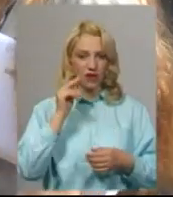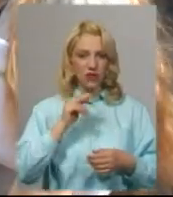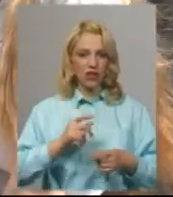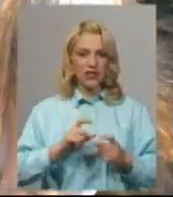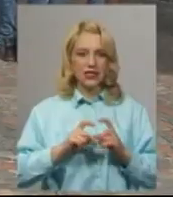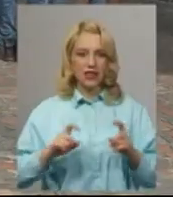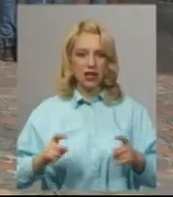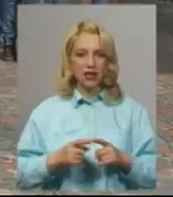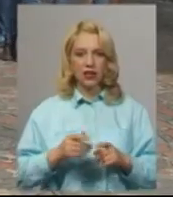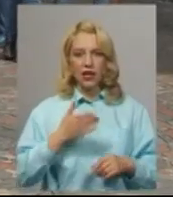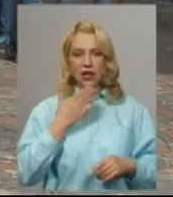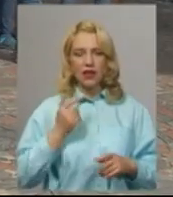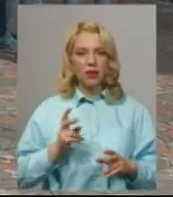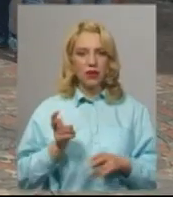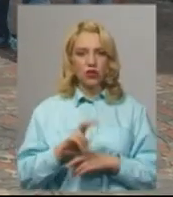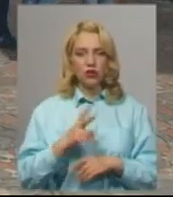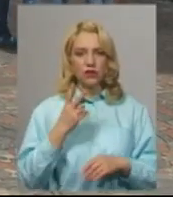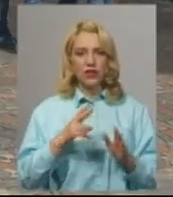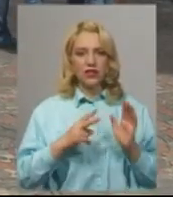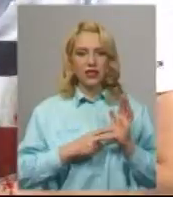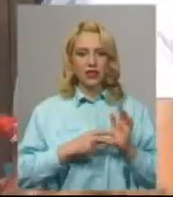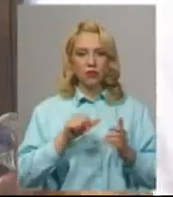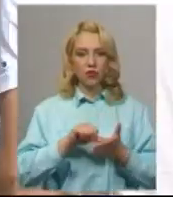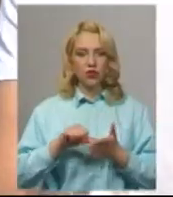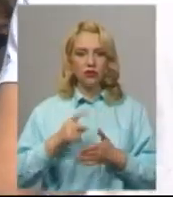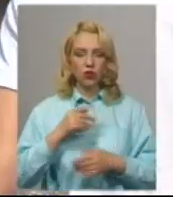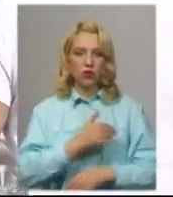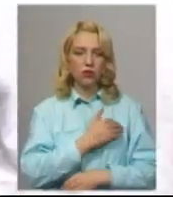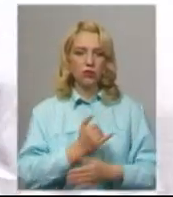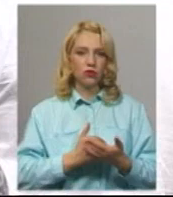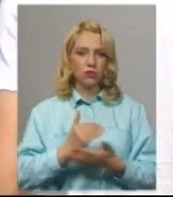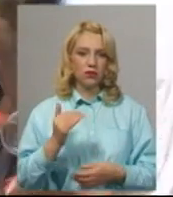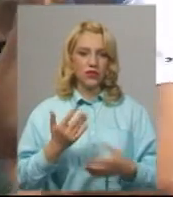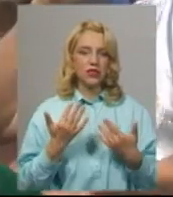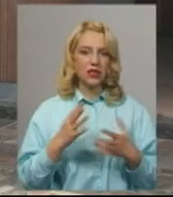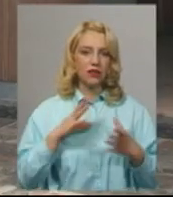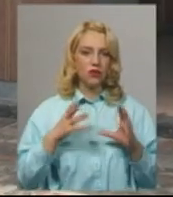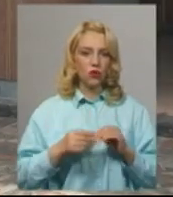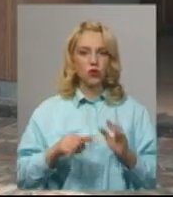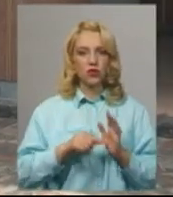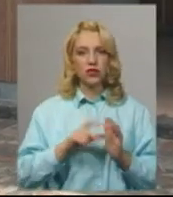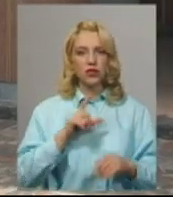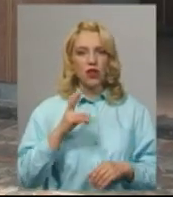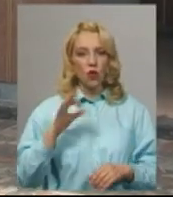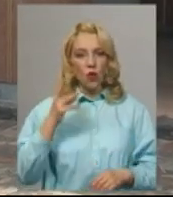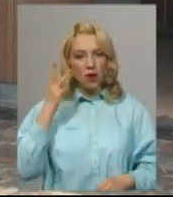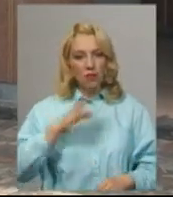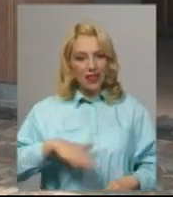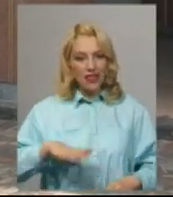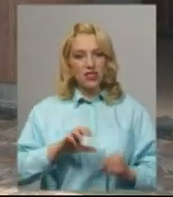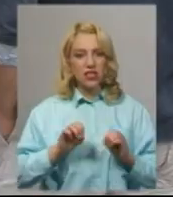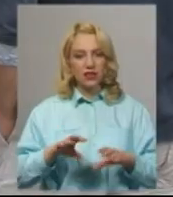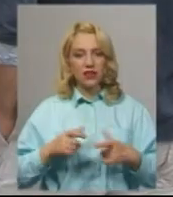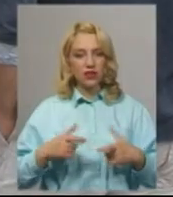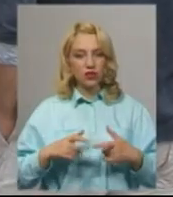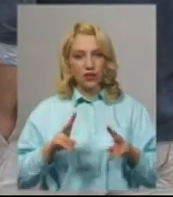тестування в МАУ 27 учасників. В одного підвищена температура. Скільки всього учасників ЗНО з Хмельниччини склали тестування, наразі невідомо.